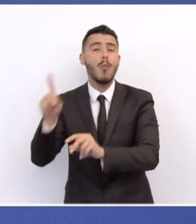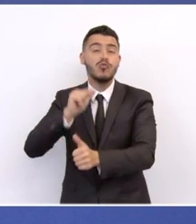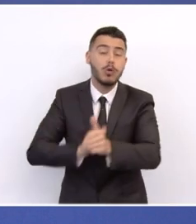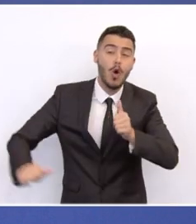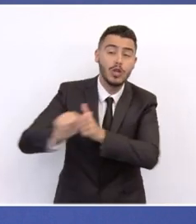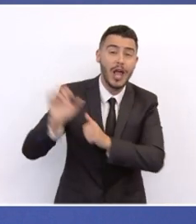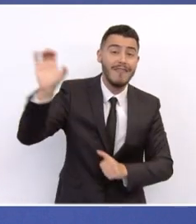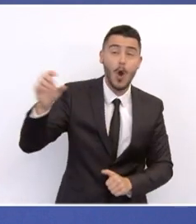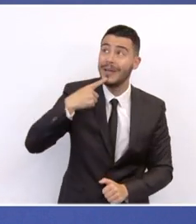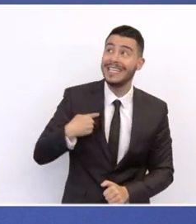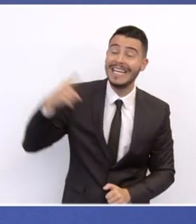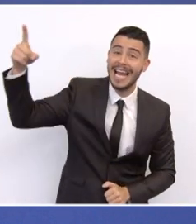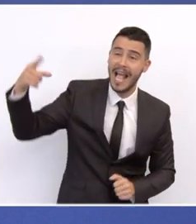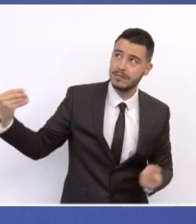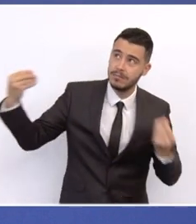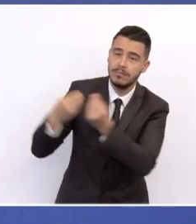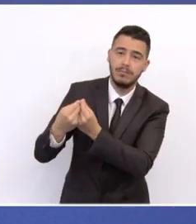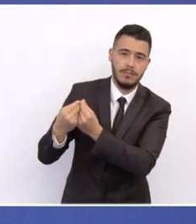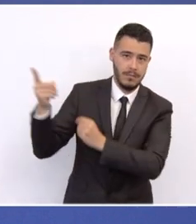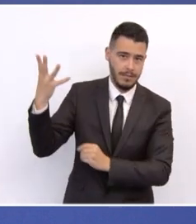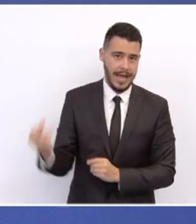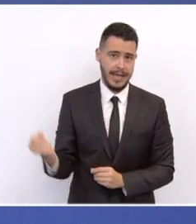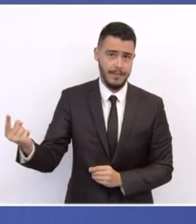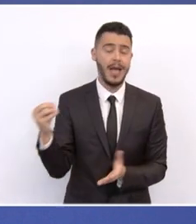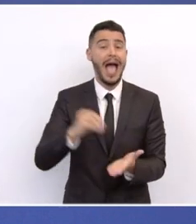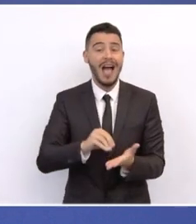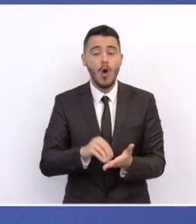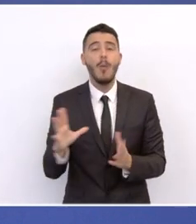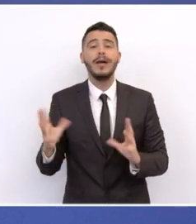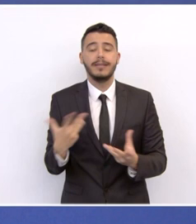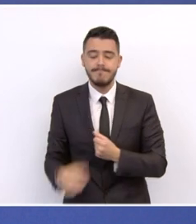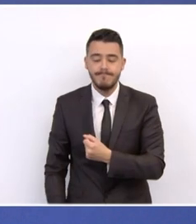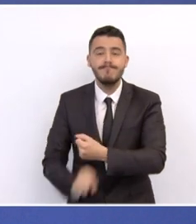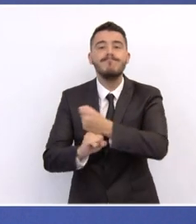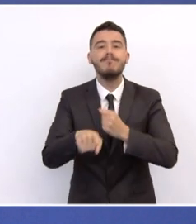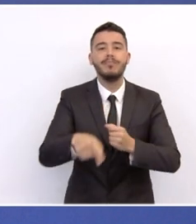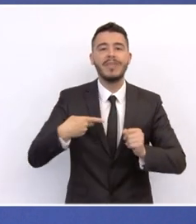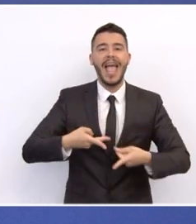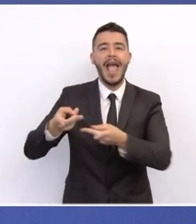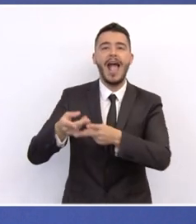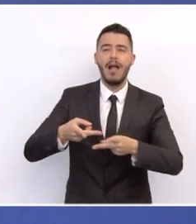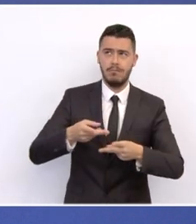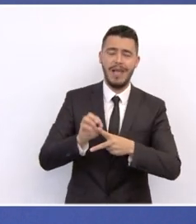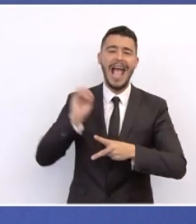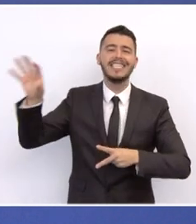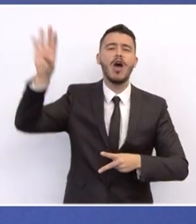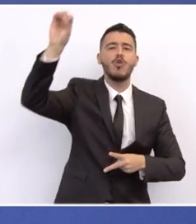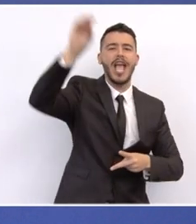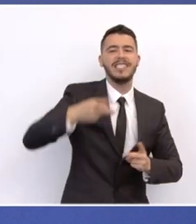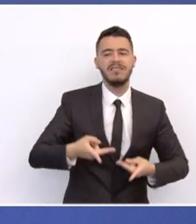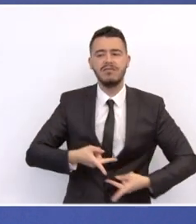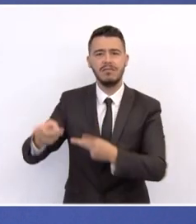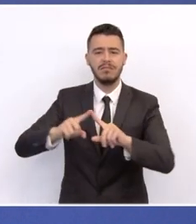Επίσης, δράσεις που στηρίζουν την εξωστρέφεια, δηλαδή τη χρηματοδότηση των εξαγωγών, είτε αυτές είναι εξαγωγές